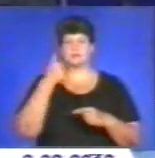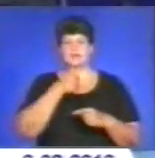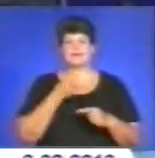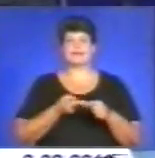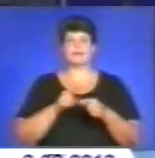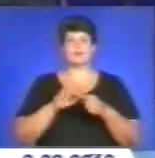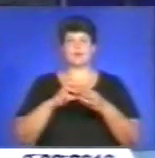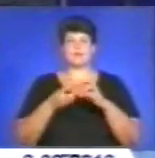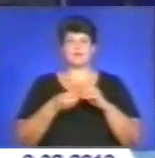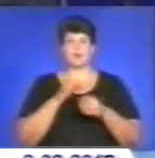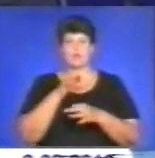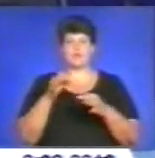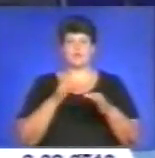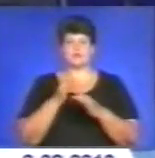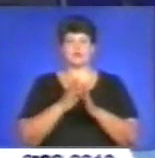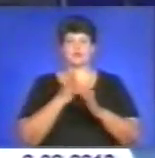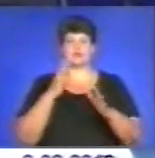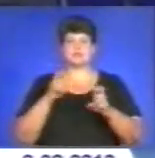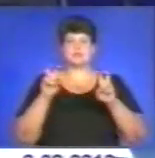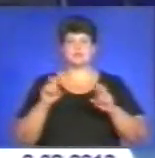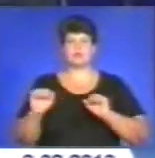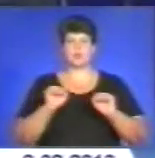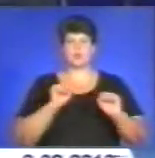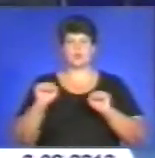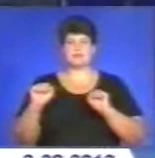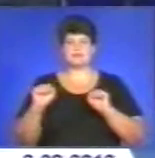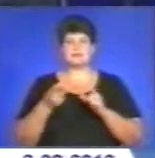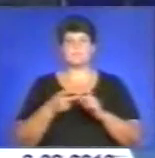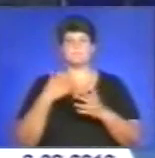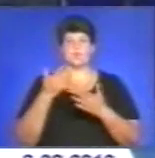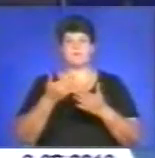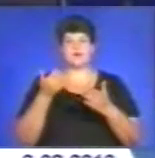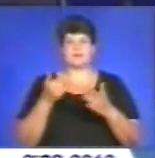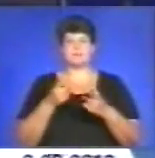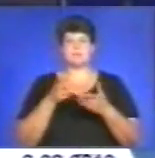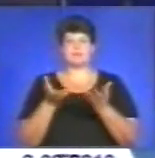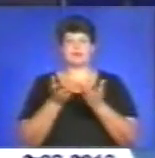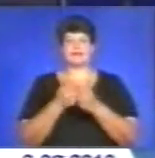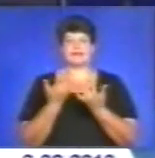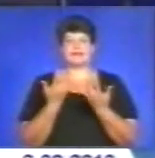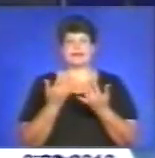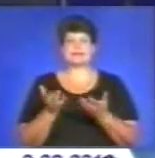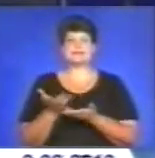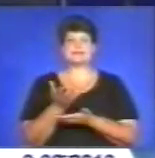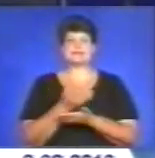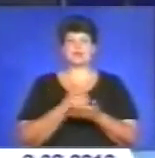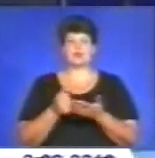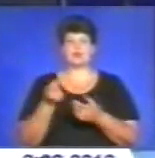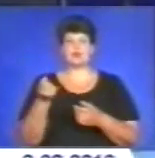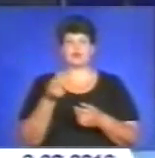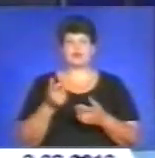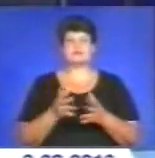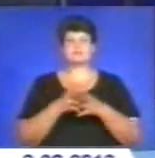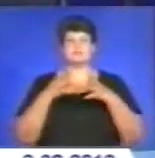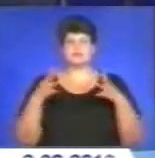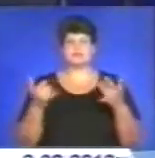проблеми обговорювали на черговому засіданні уряду. За попередніми підрахунками, кількість зернових цьогоріч значно збільшилася.